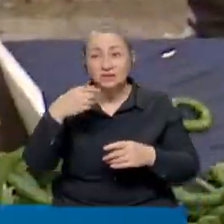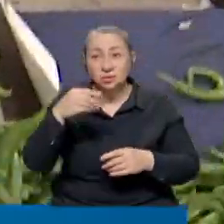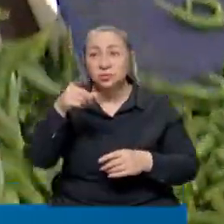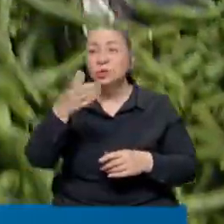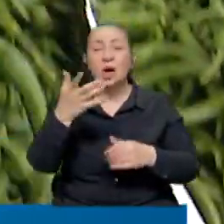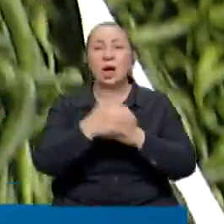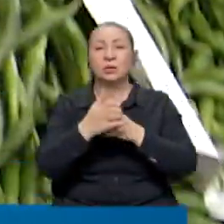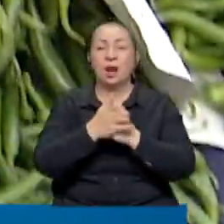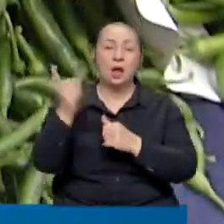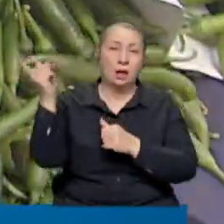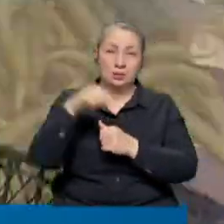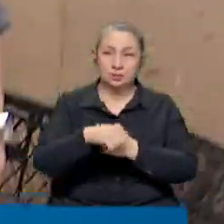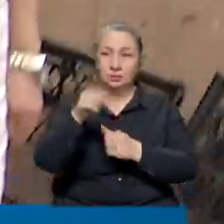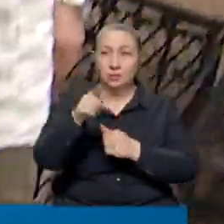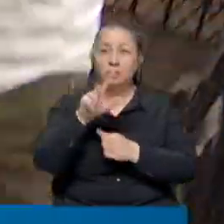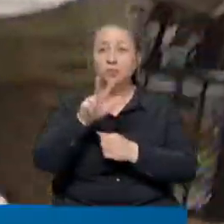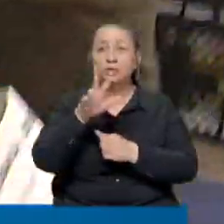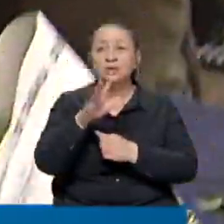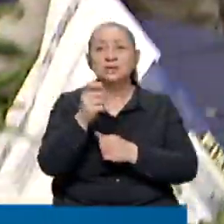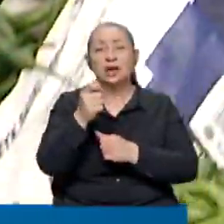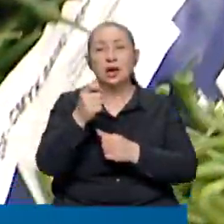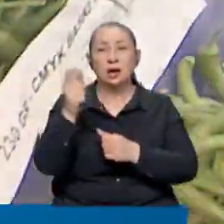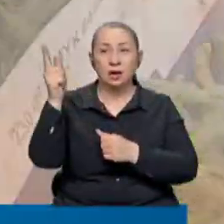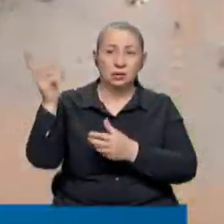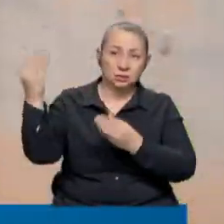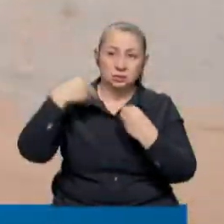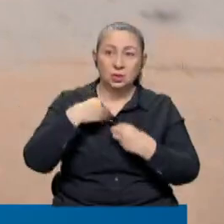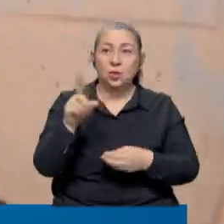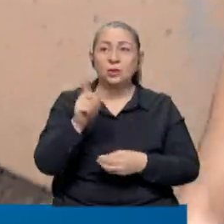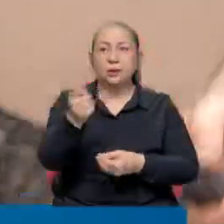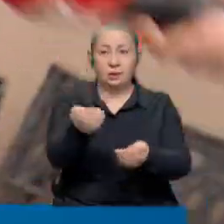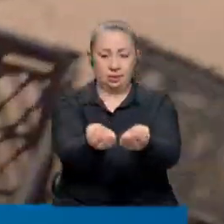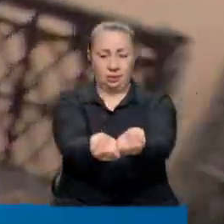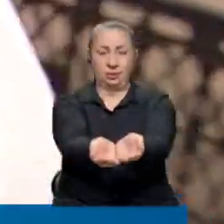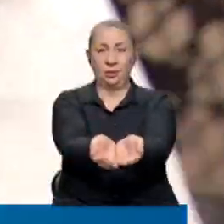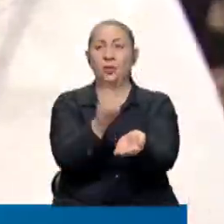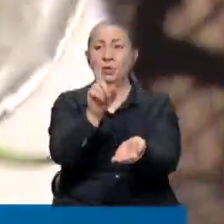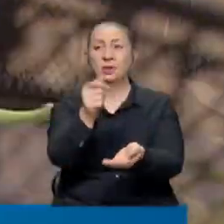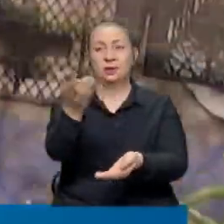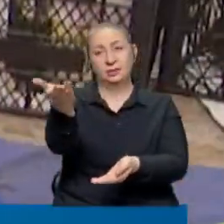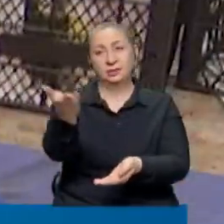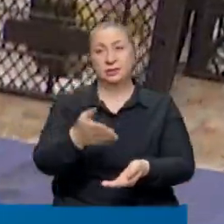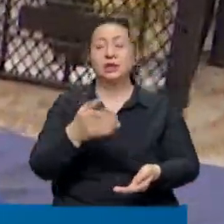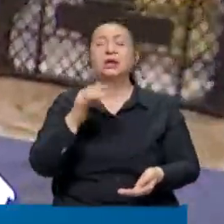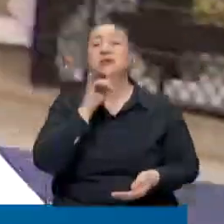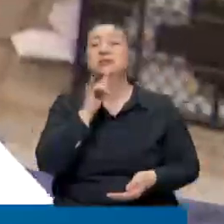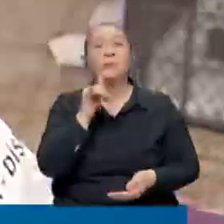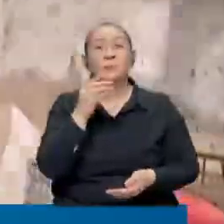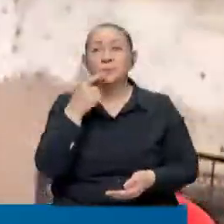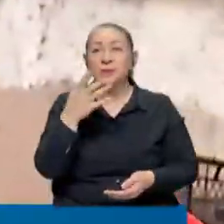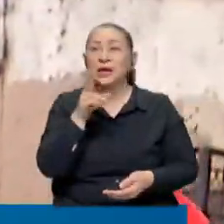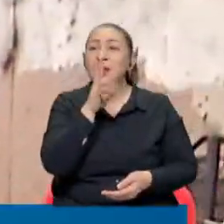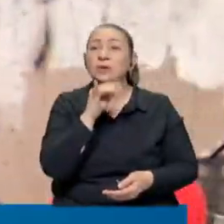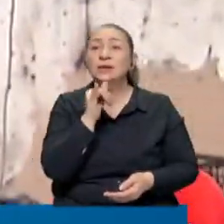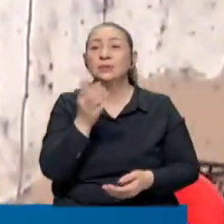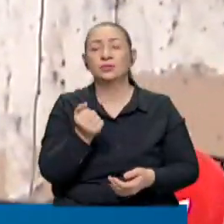biberi? Bu Antalya abi. Antalya, 35 lira falan maliyeti olacağım. 10 lira. Şu biber 10 lira. Buyurun. Kaç gram biber alacaksınız?